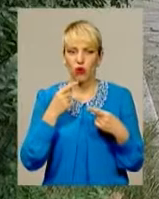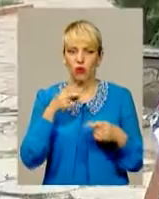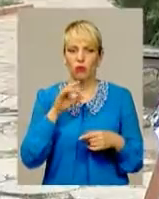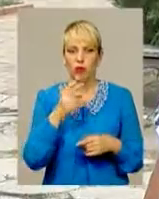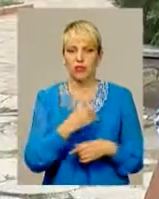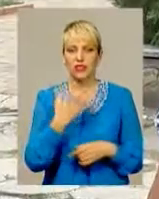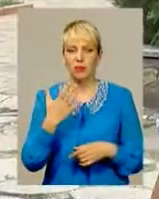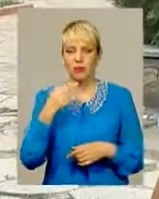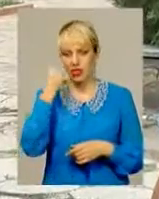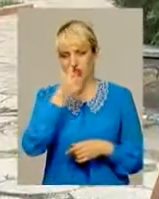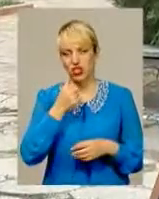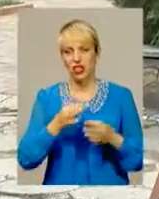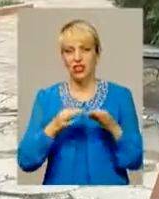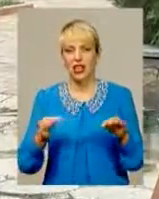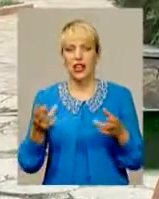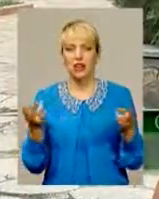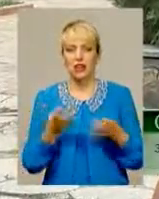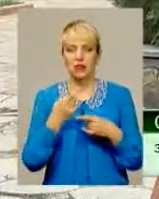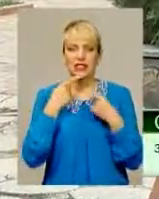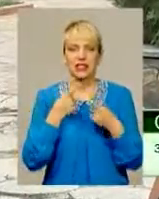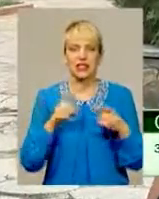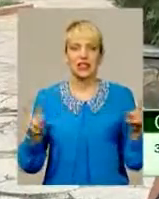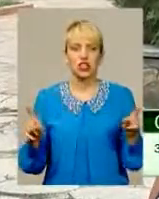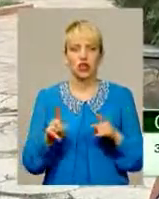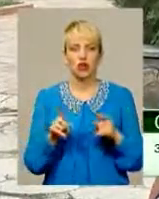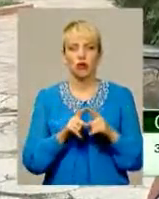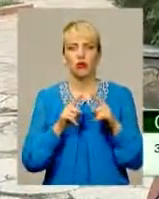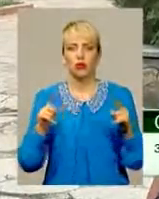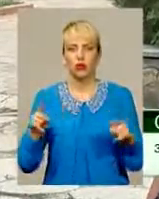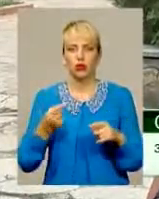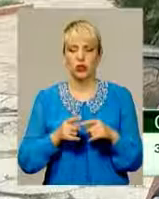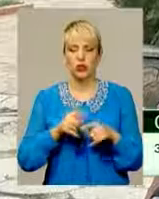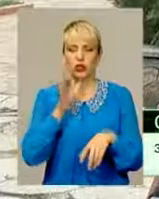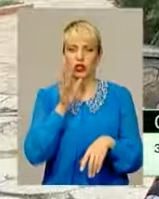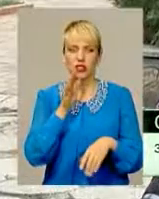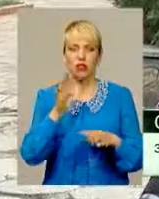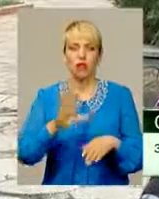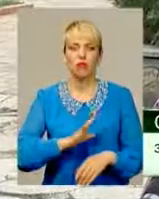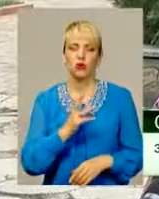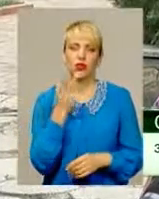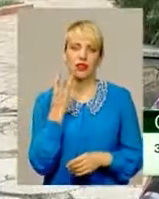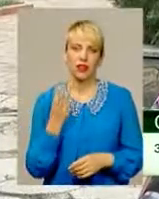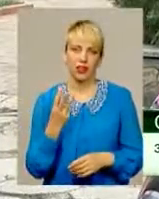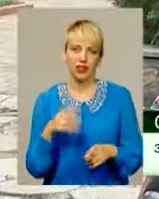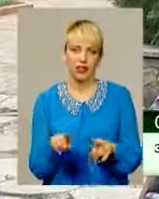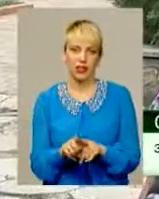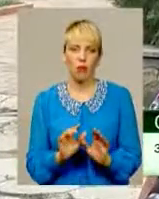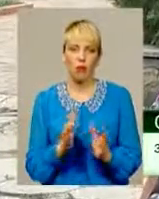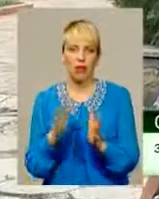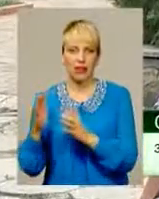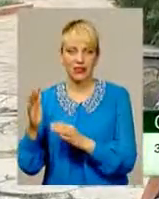25-річчя незалежності, то насамперед потрібно сказати, що протягом цього часу були такі три моменти,